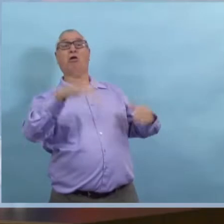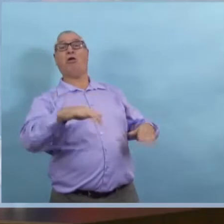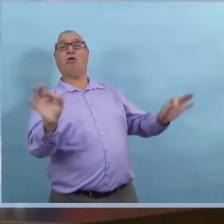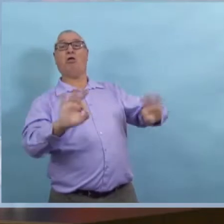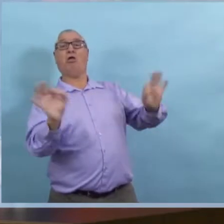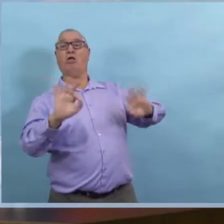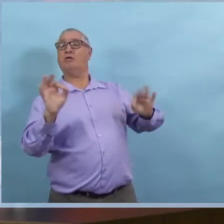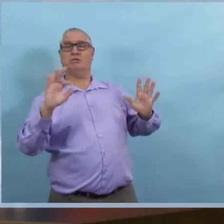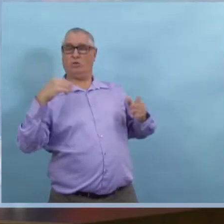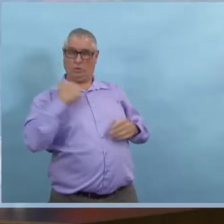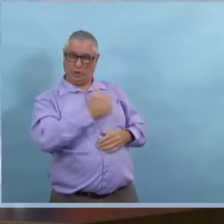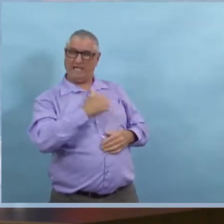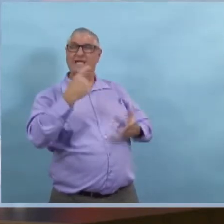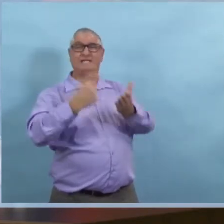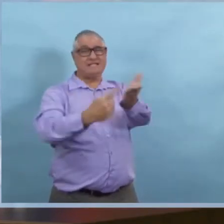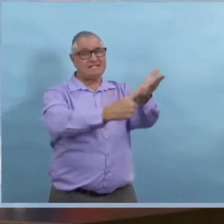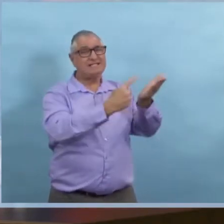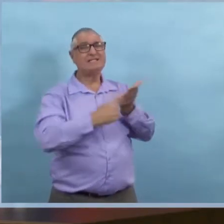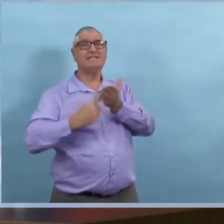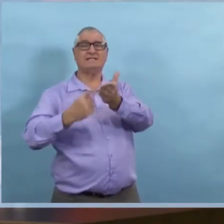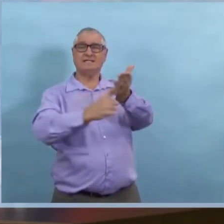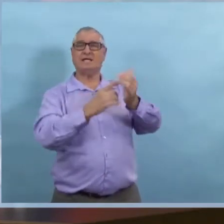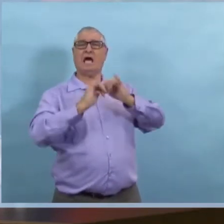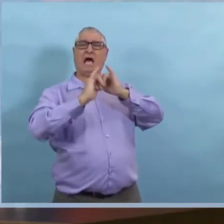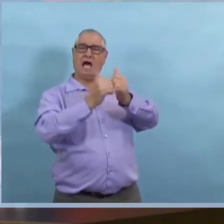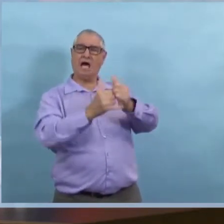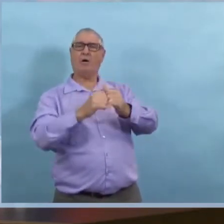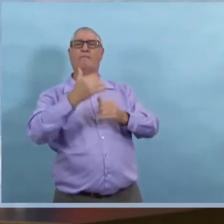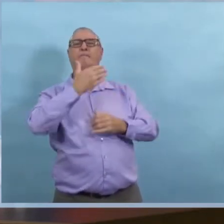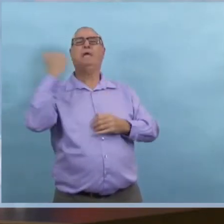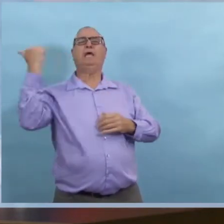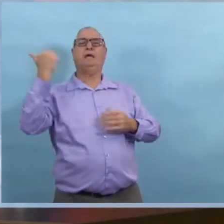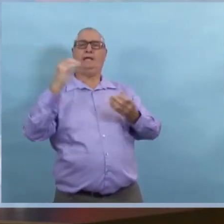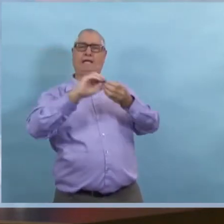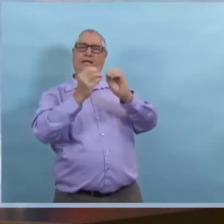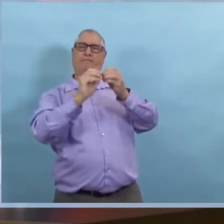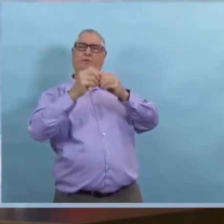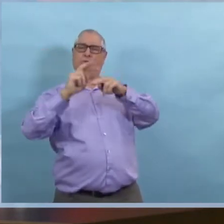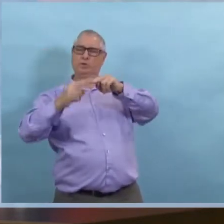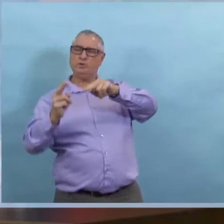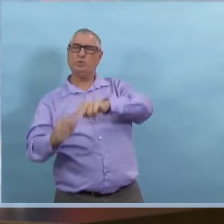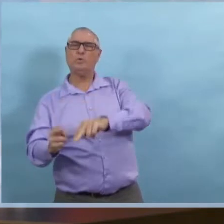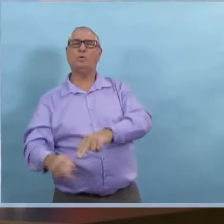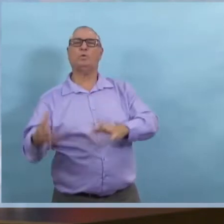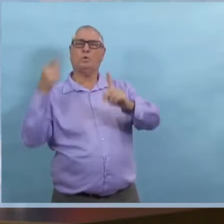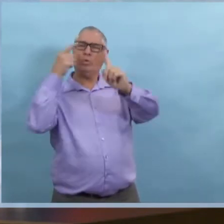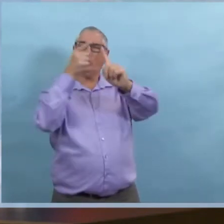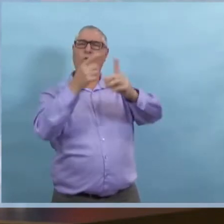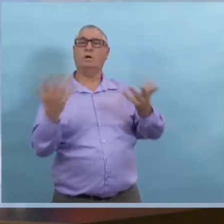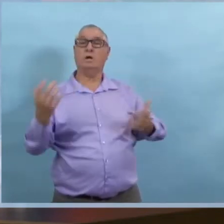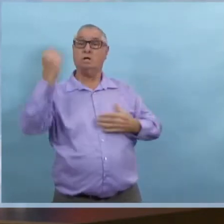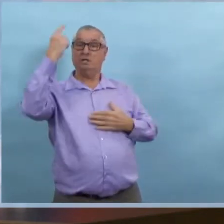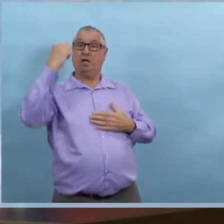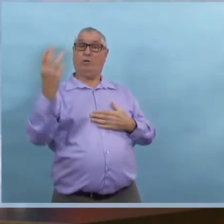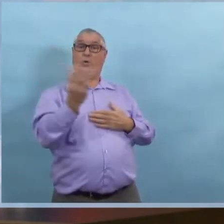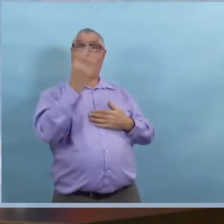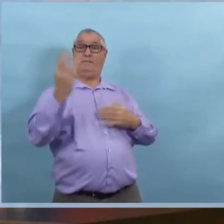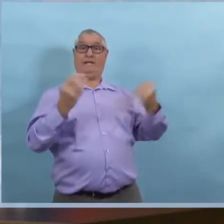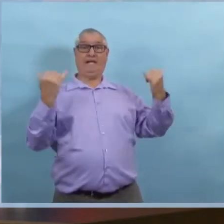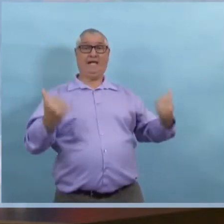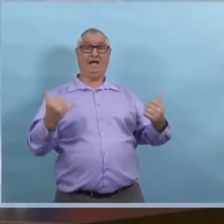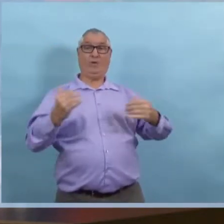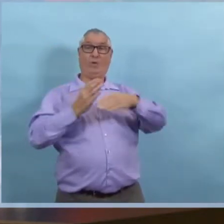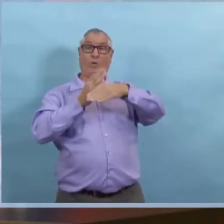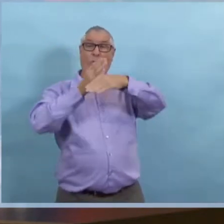Oui, malheureusement, je comprends. On essaie constamment de voir qu'est-ce qu'on peut faire et de peser le pour et le contre de tout. Mais le taux de